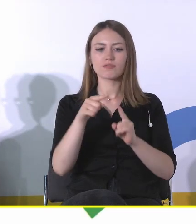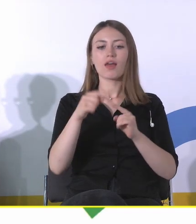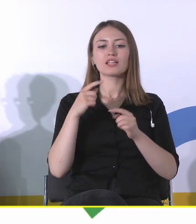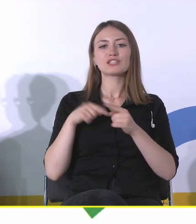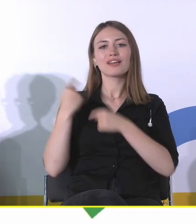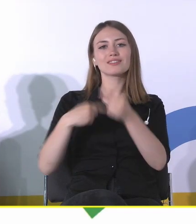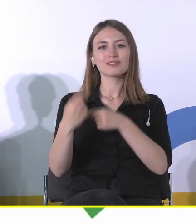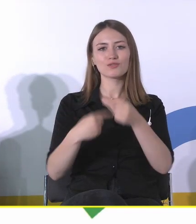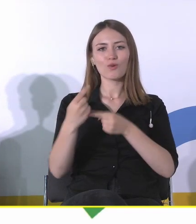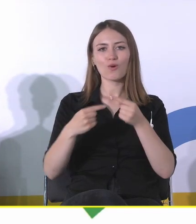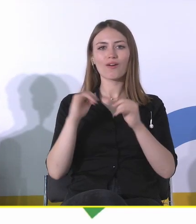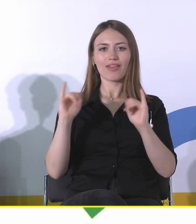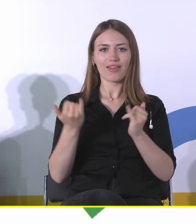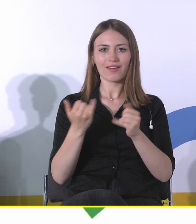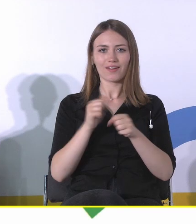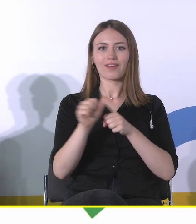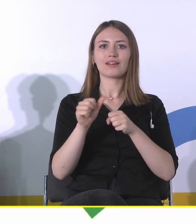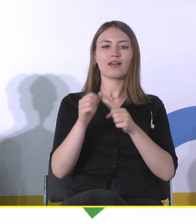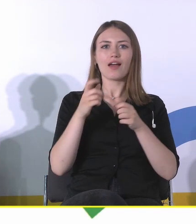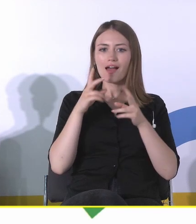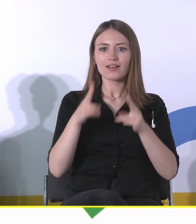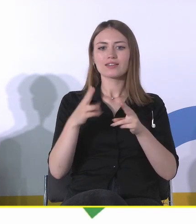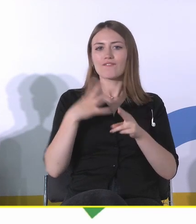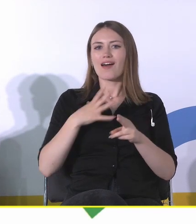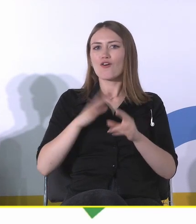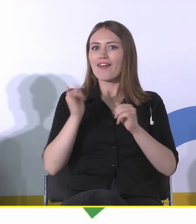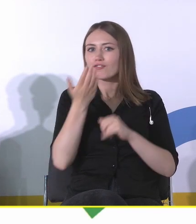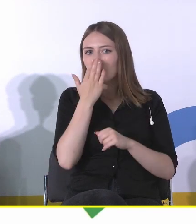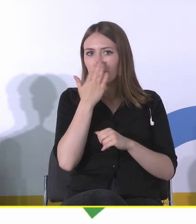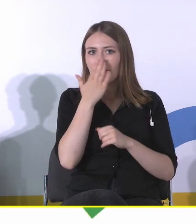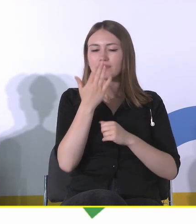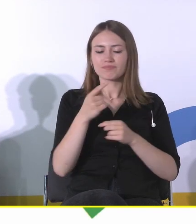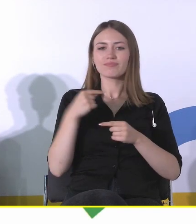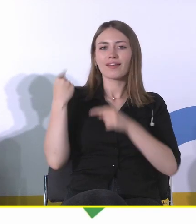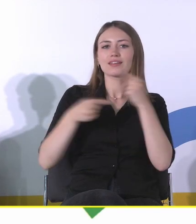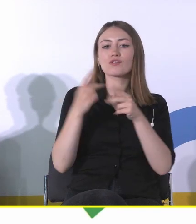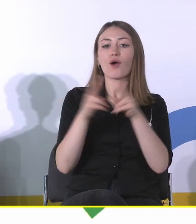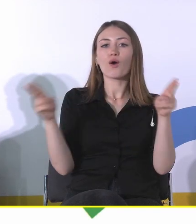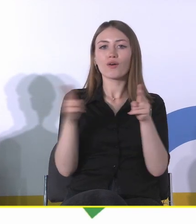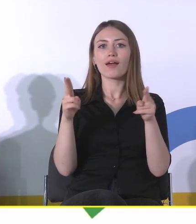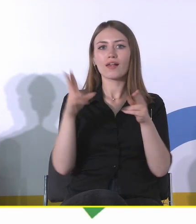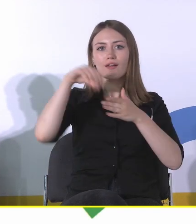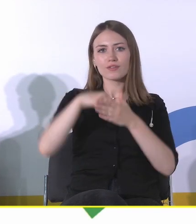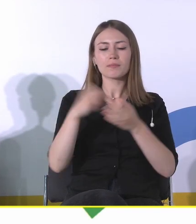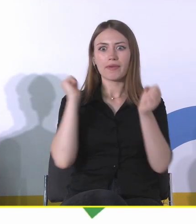o tą faktyczną wartość. Dziedzictwo jest obszarem, który w trakcie gwałtownych zmian